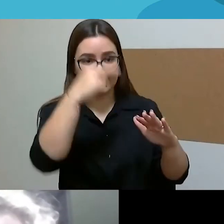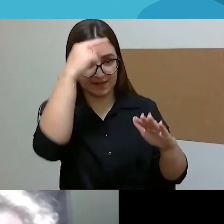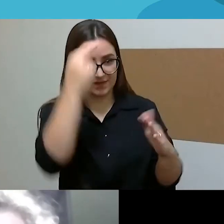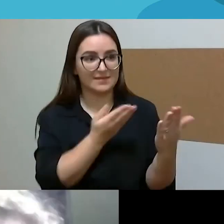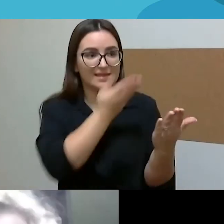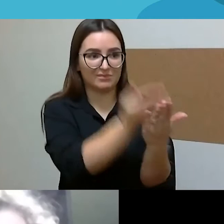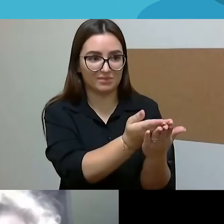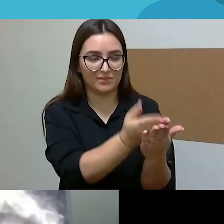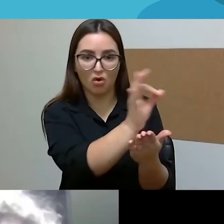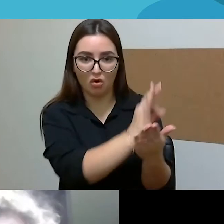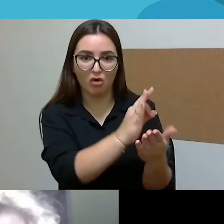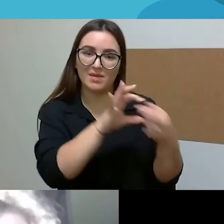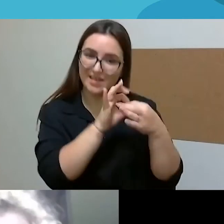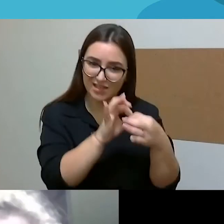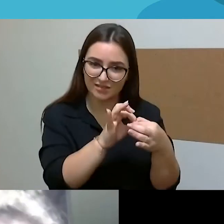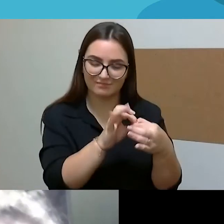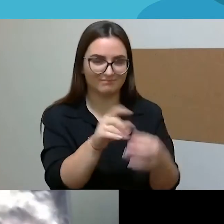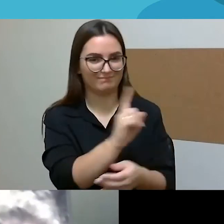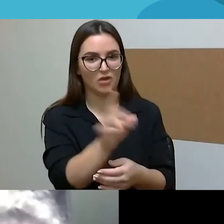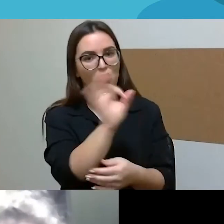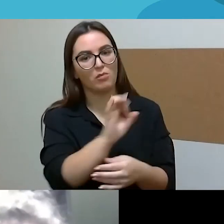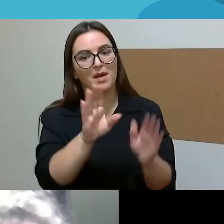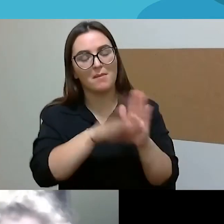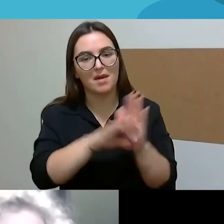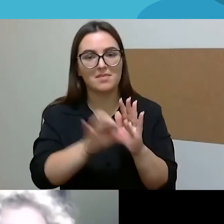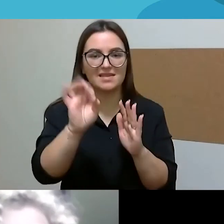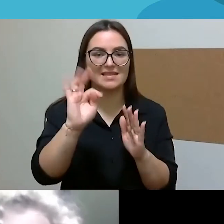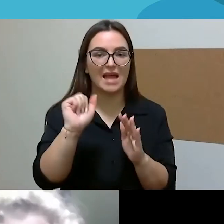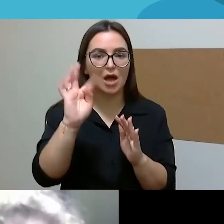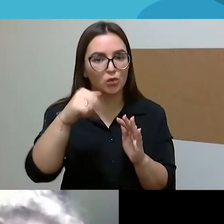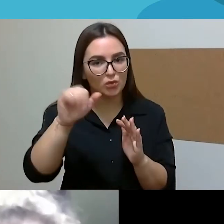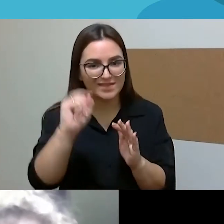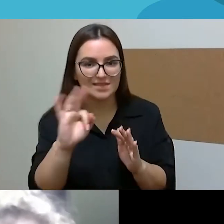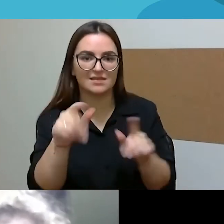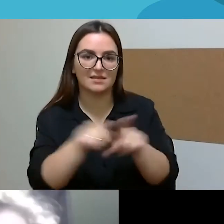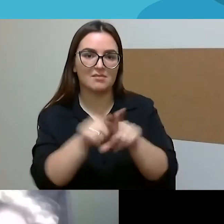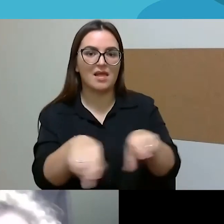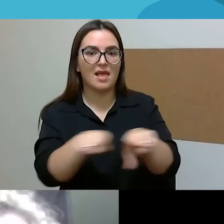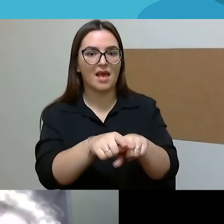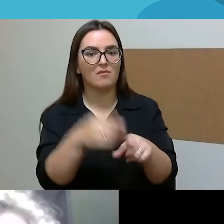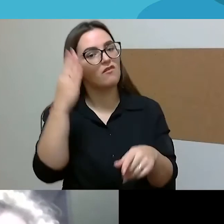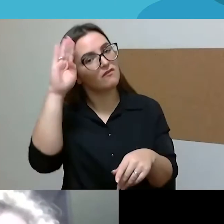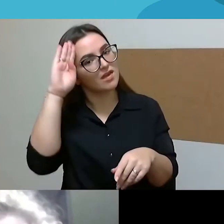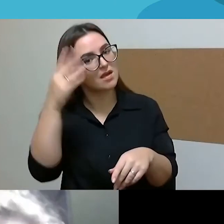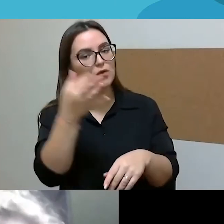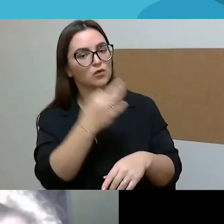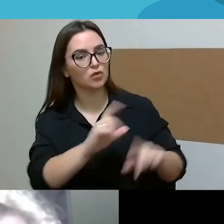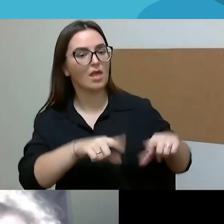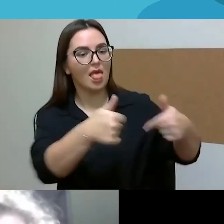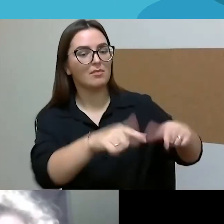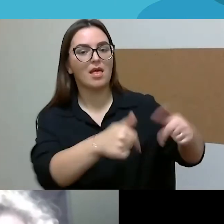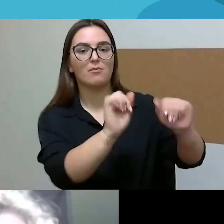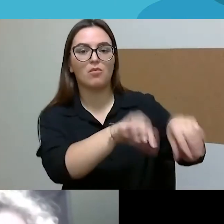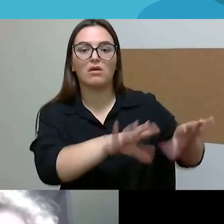apie ryšį. Tai yra statusas, tai yra kažkokio, reiškia, tokio vyriškos linijos perdavimas. Ir tai yra